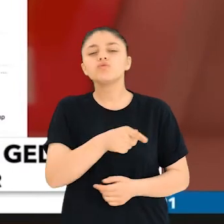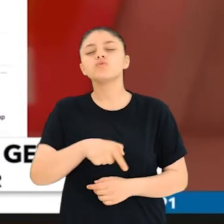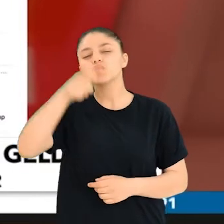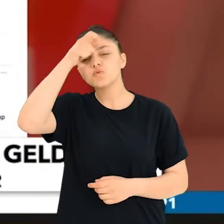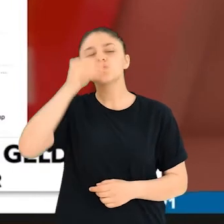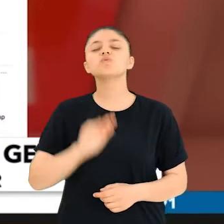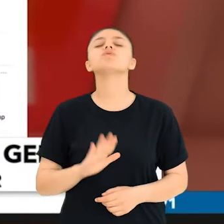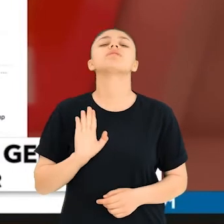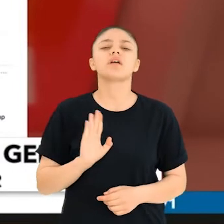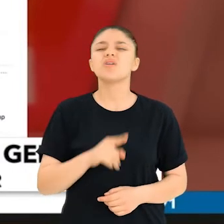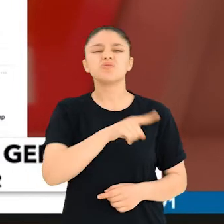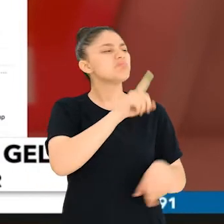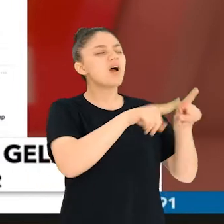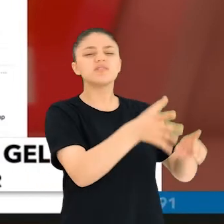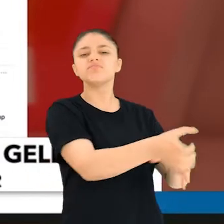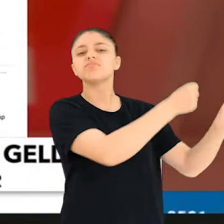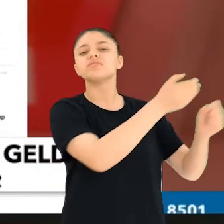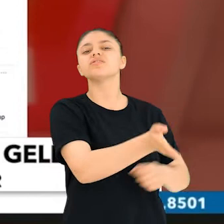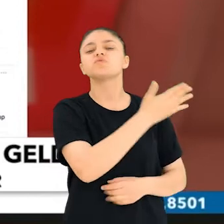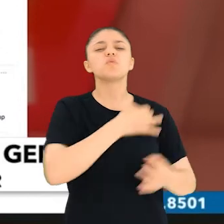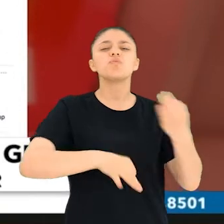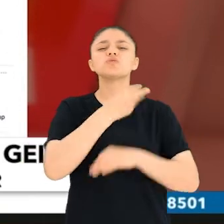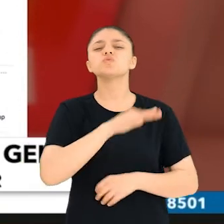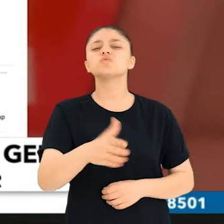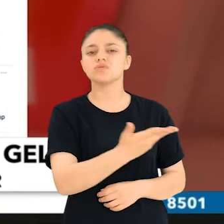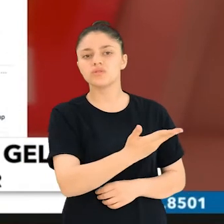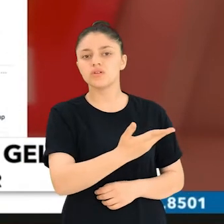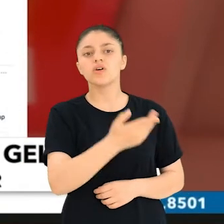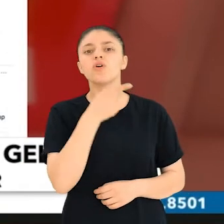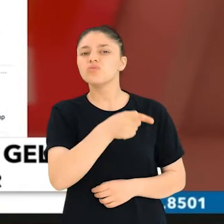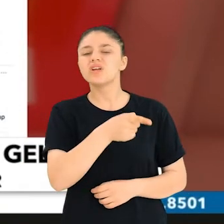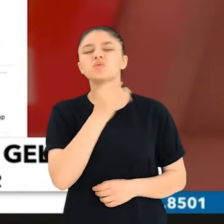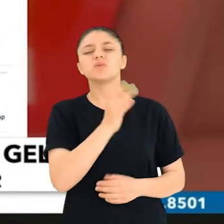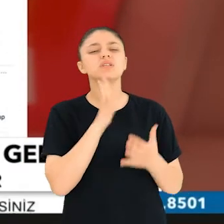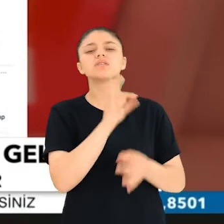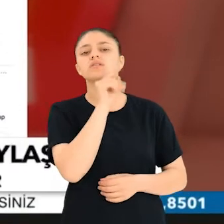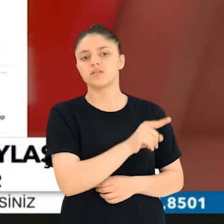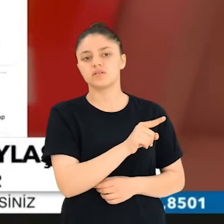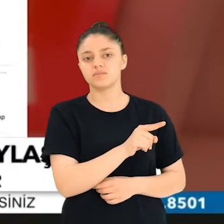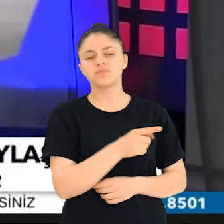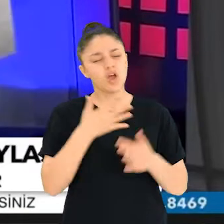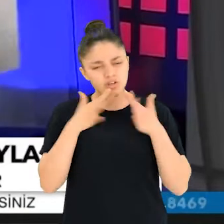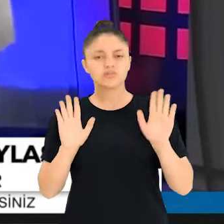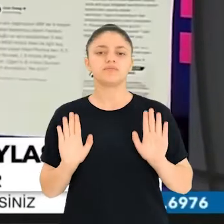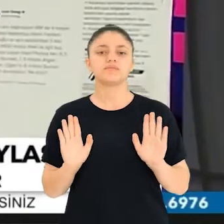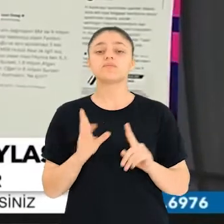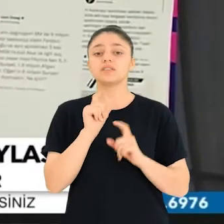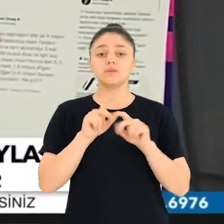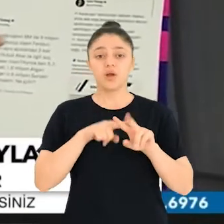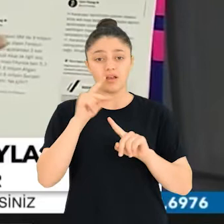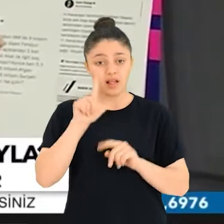Bunlar bu ülkenin çocuğu değiller. Bunlar birilerinin çocukları olmuşlar. Operasyon çocukları olmuşlar. Bunlar Soros gibilerinin çocukları olmuşlar. Bu kadar açık ben devam ediyorum.